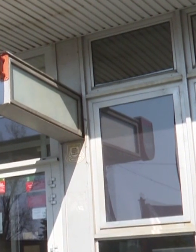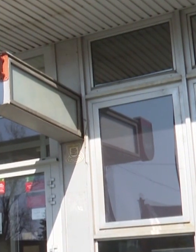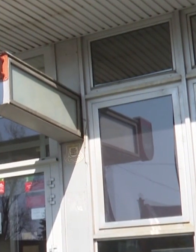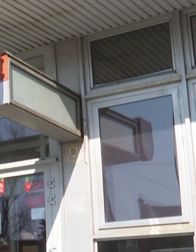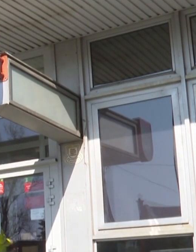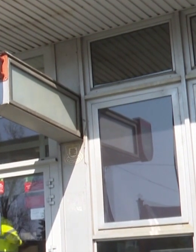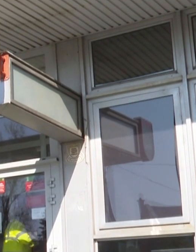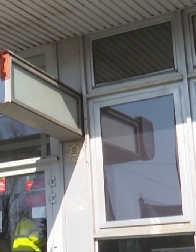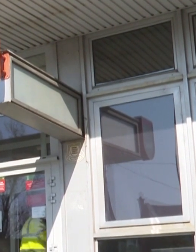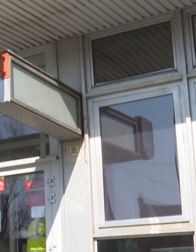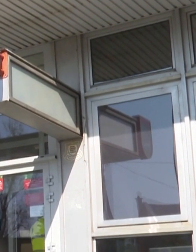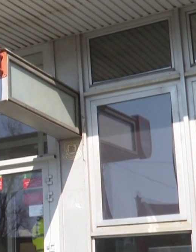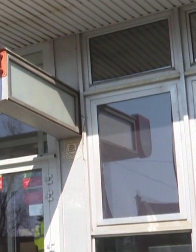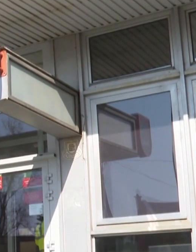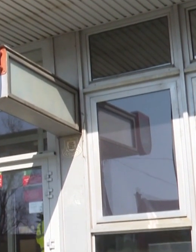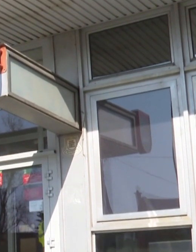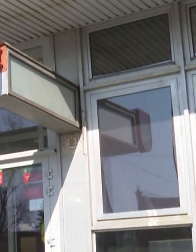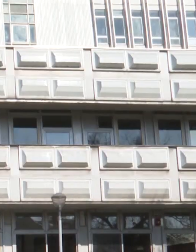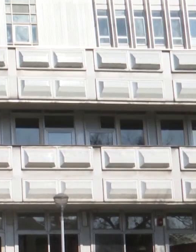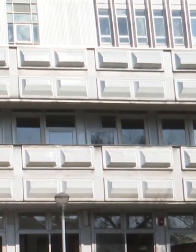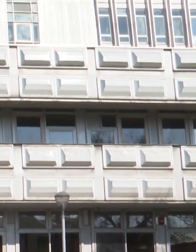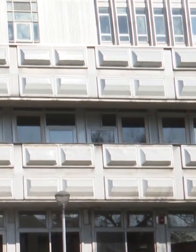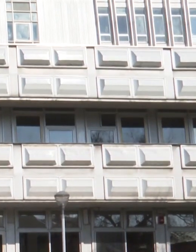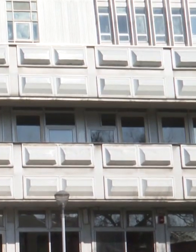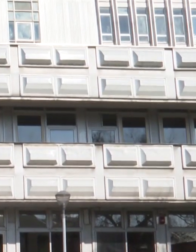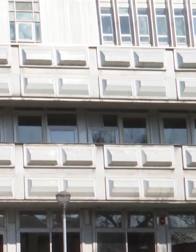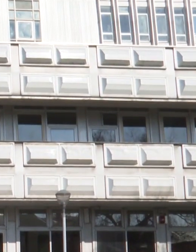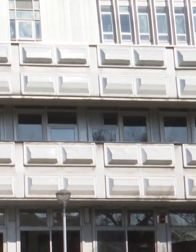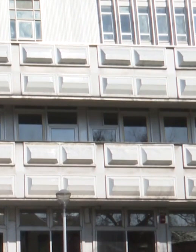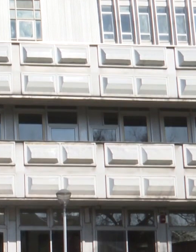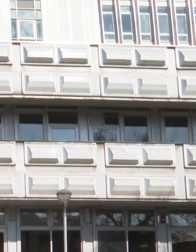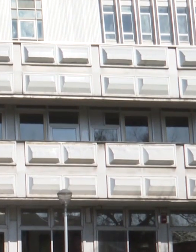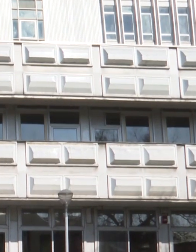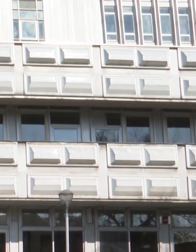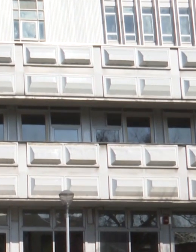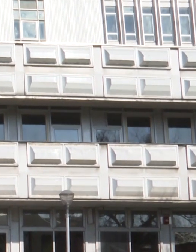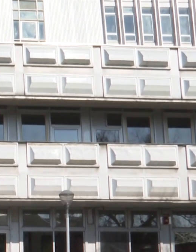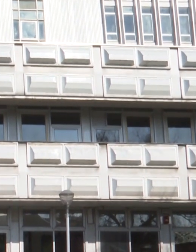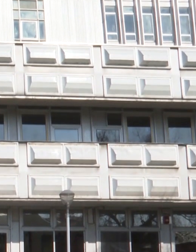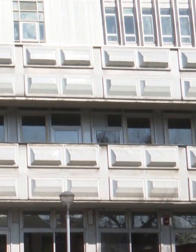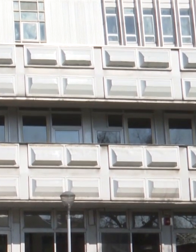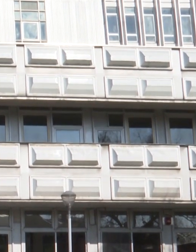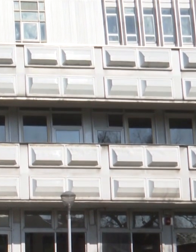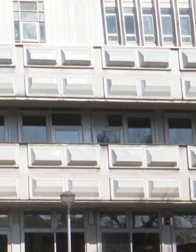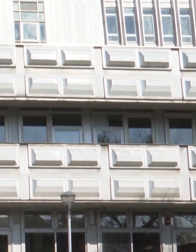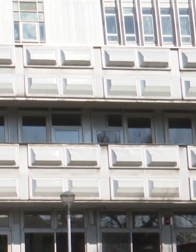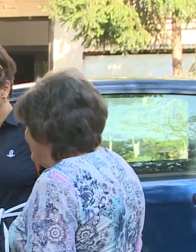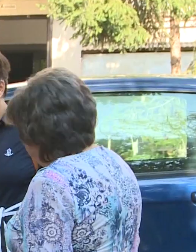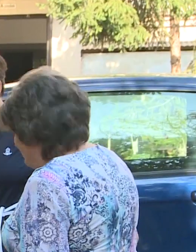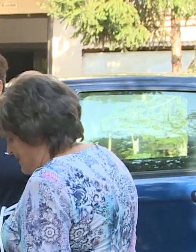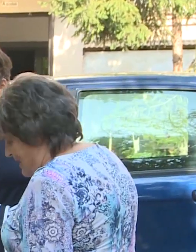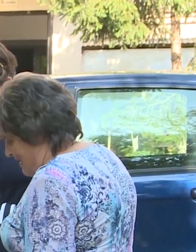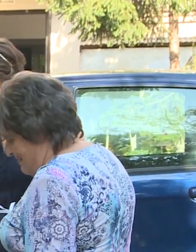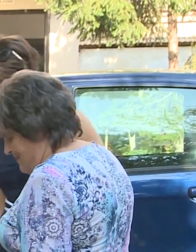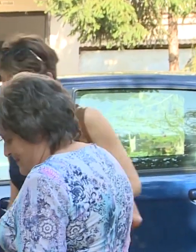havi 217 ezer forintra nő. Éves szinten ez azt jelenti, hogy 85 ezer forinttal kapnak többet a nyugdíjasok. Az